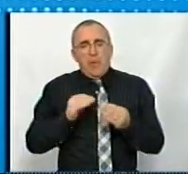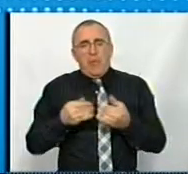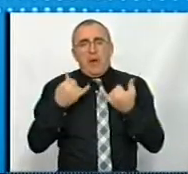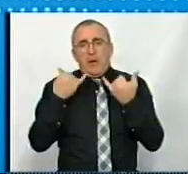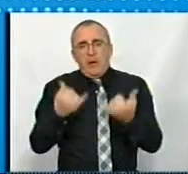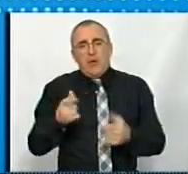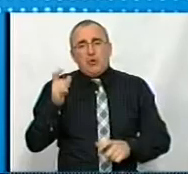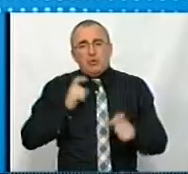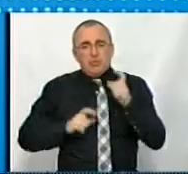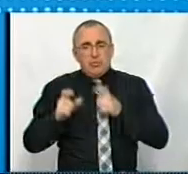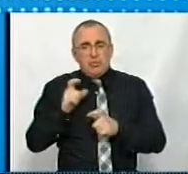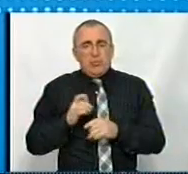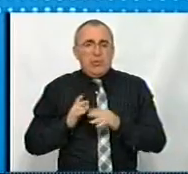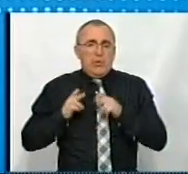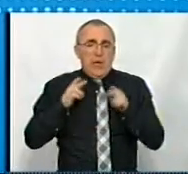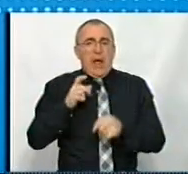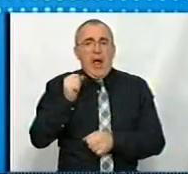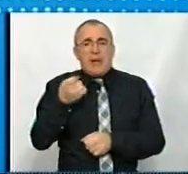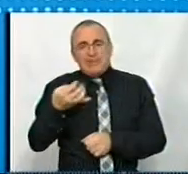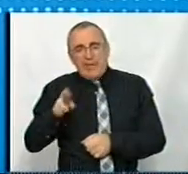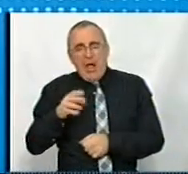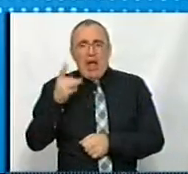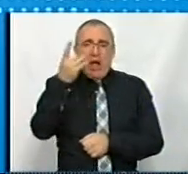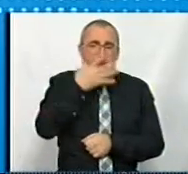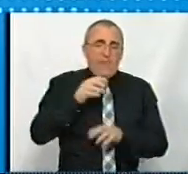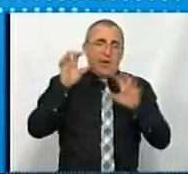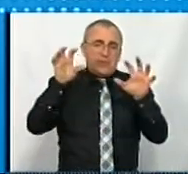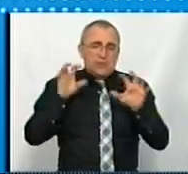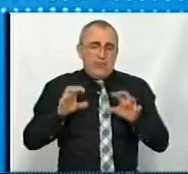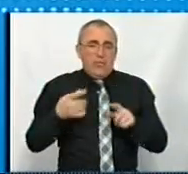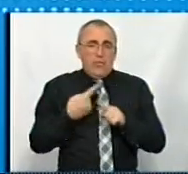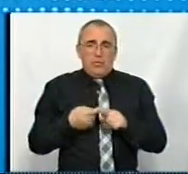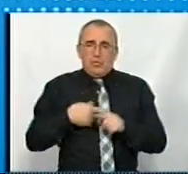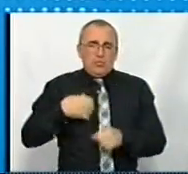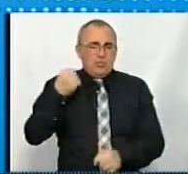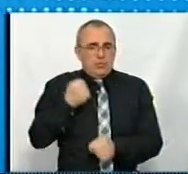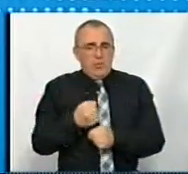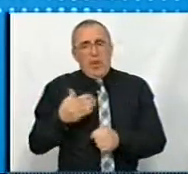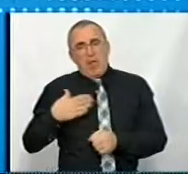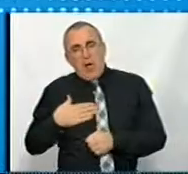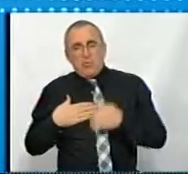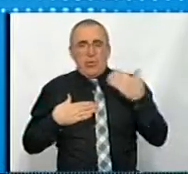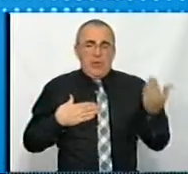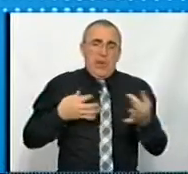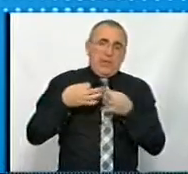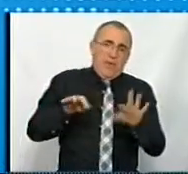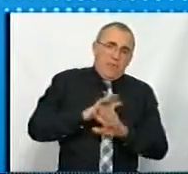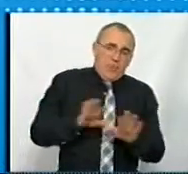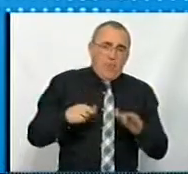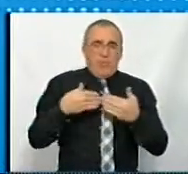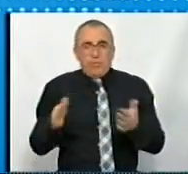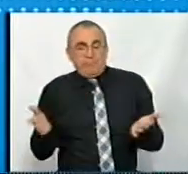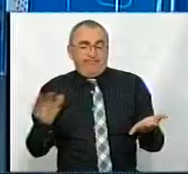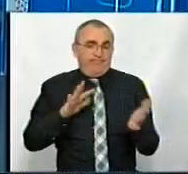студентів, які їдуть до нас із Азії, із Африки, тому що законодавство там доволі сорово, або наше, або їх або не впускають, або впускають.